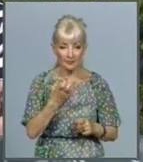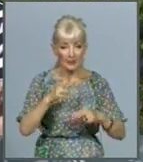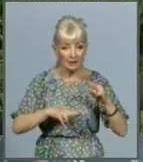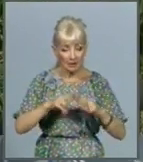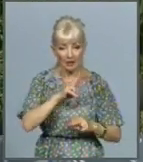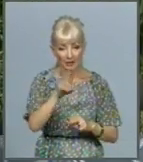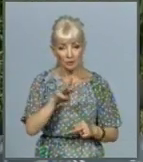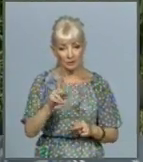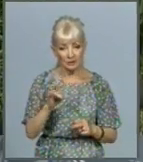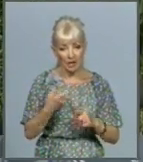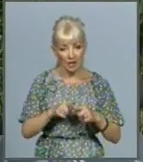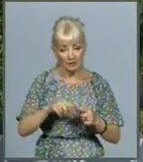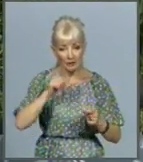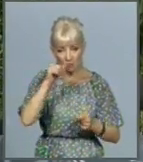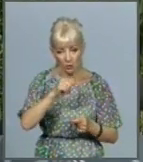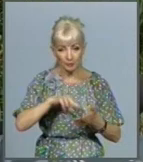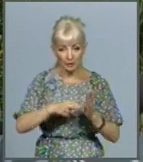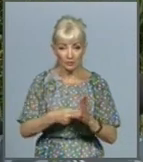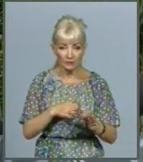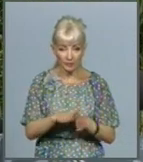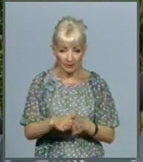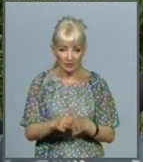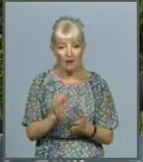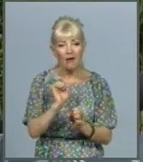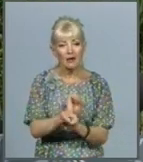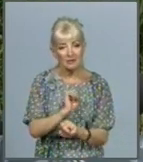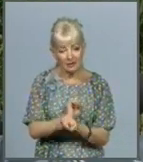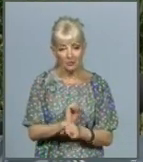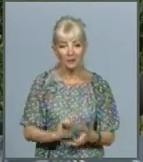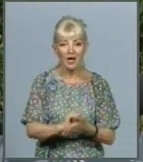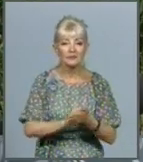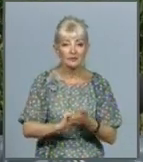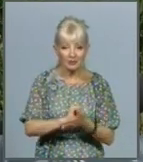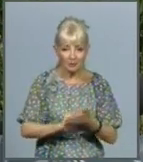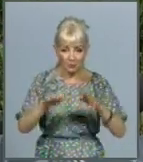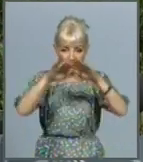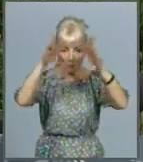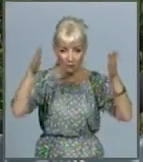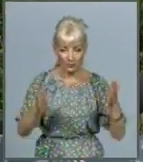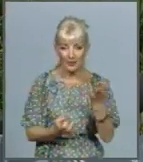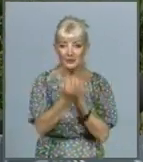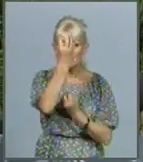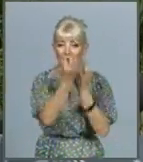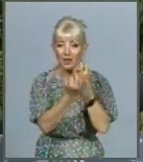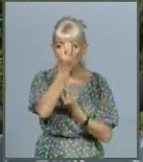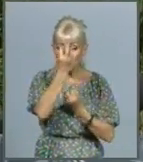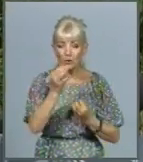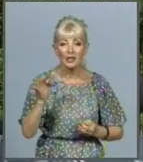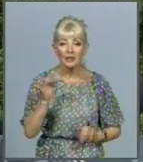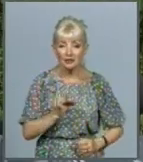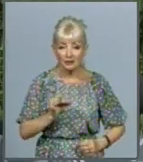плануємо робити. Зробили обстановку, асфальтування, обстановок поставили, світофор. Дуже